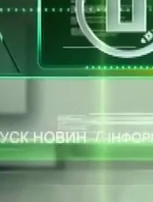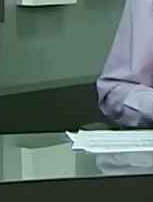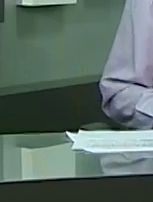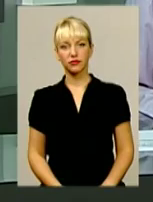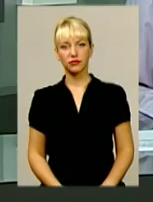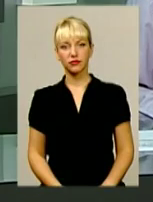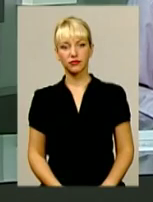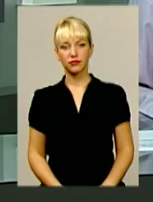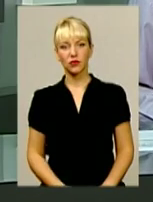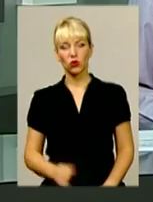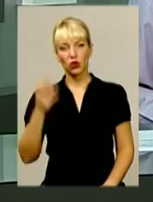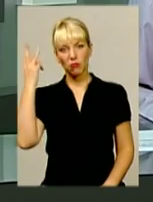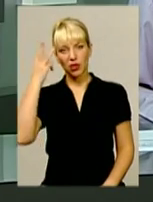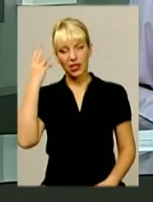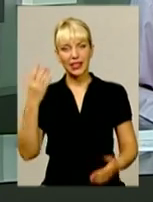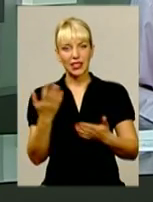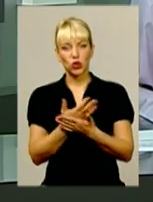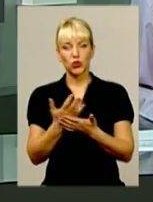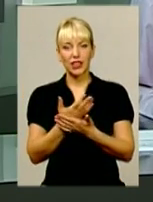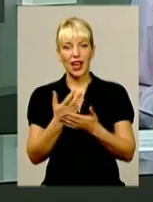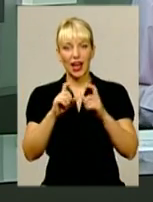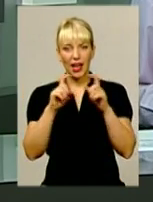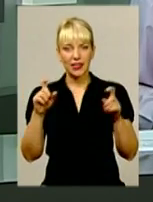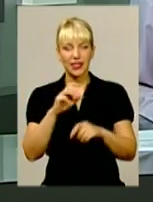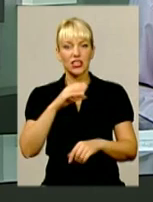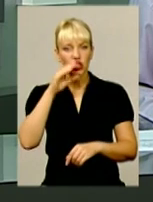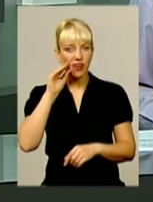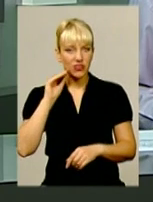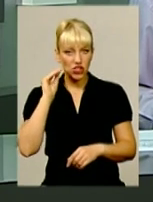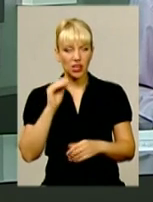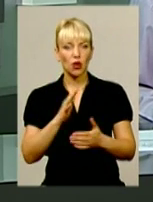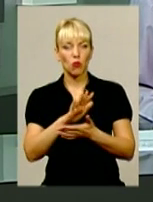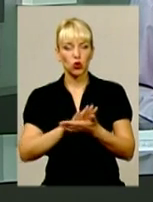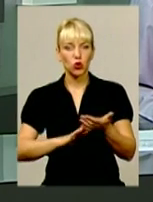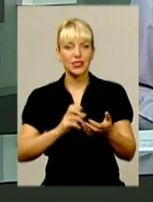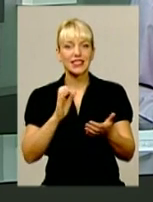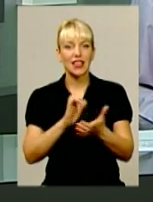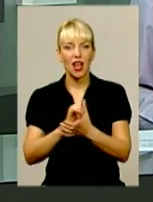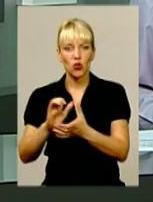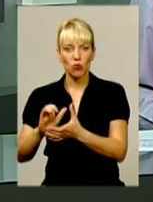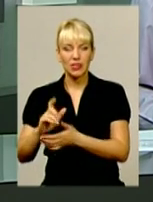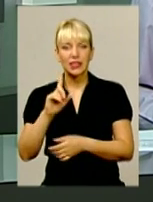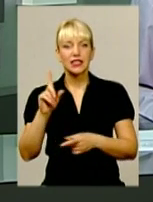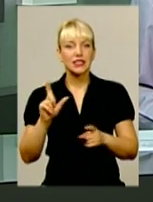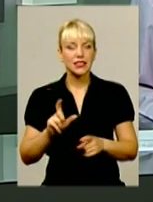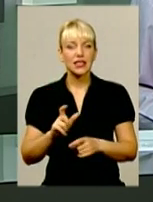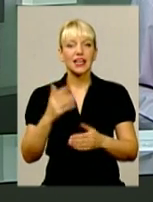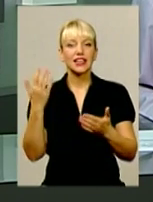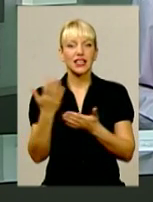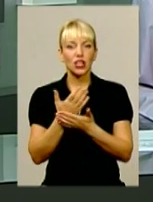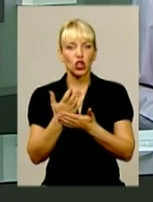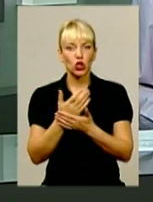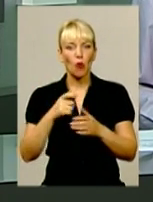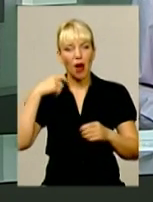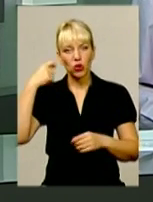У Хмельницькому кінотеатрі імені Шевченка продовжують знайомити з шедеврами українського кінематографу. Цього разу